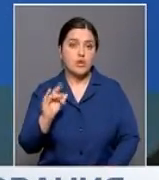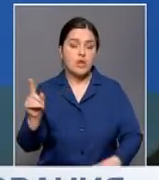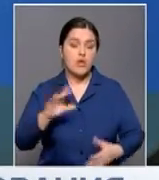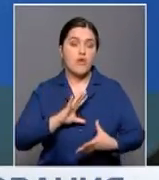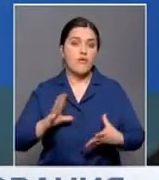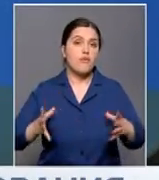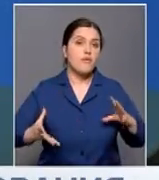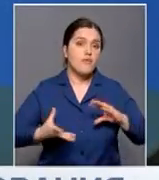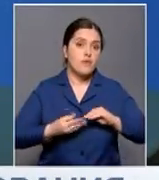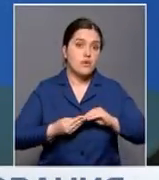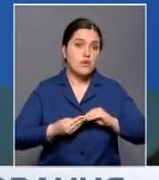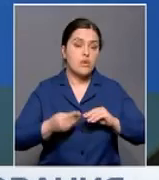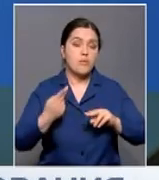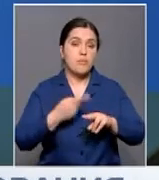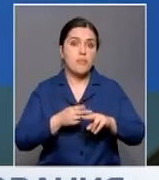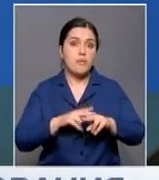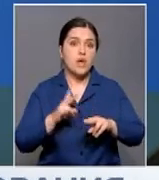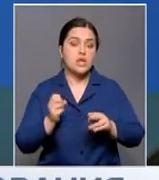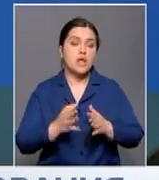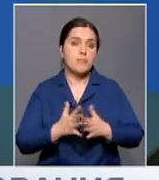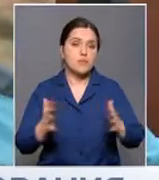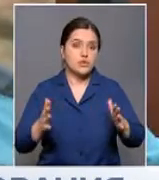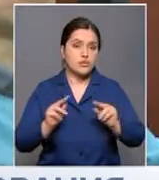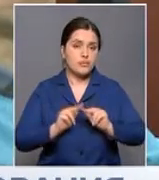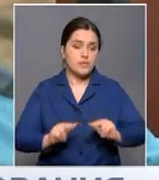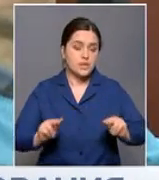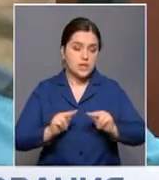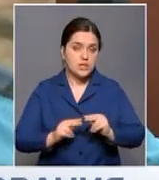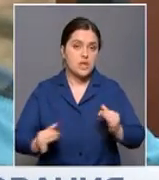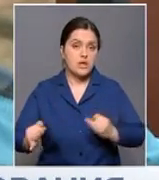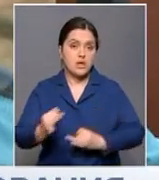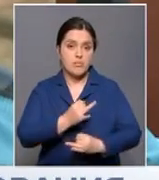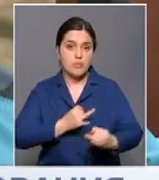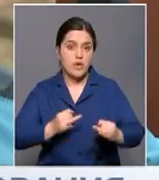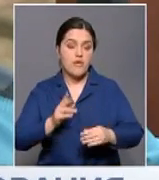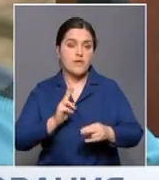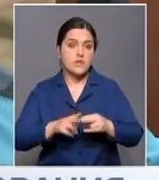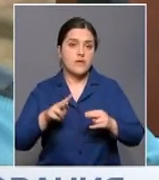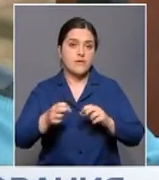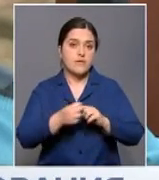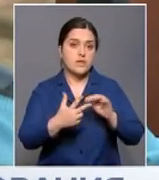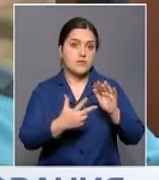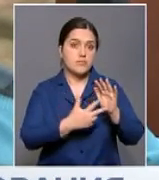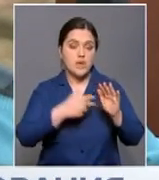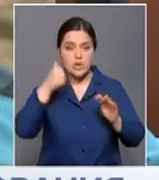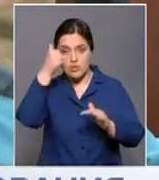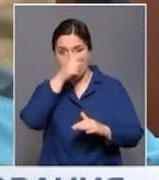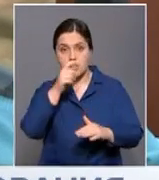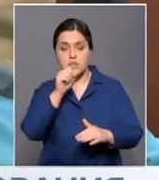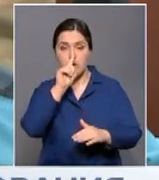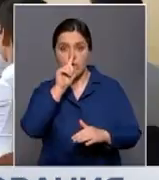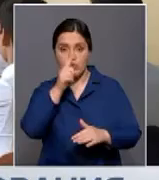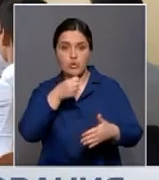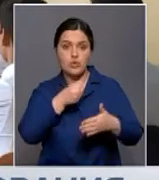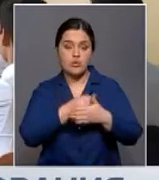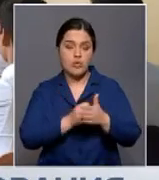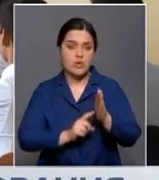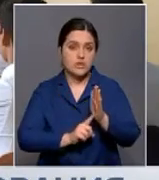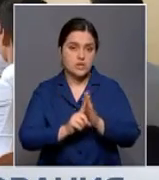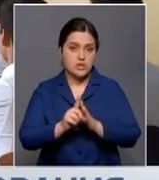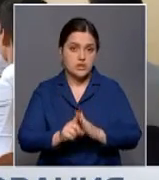материал на большое педагогическое обсуждение в конце 2018 года. За год до внедрения.